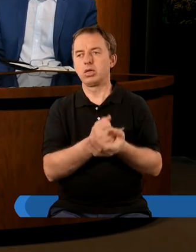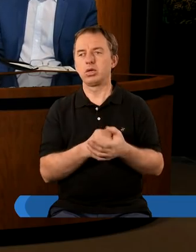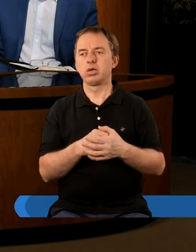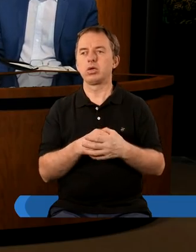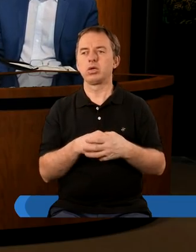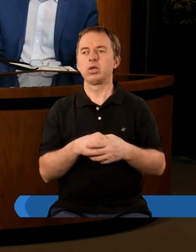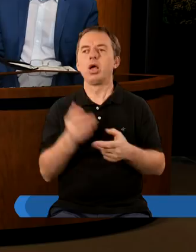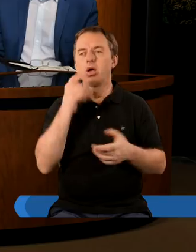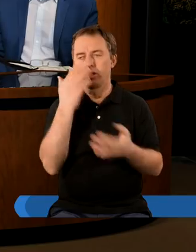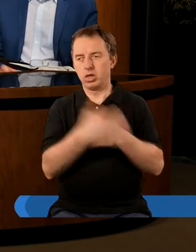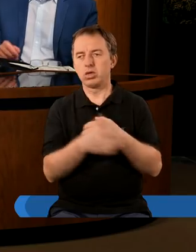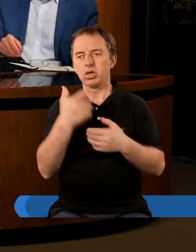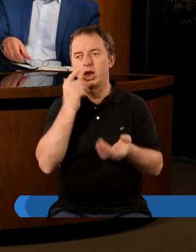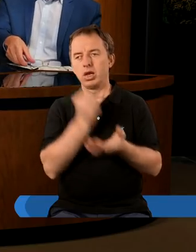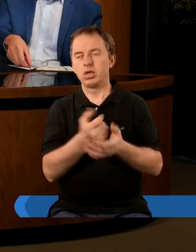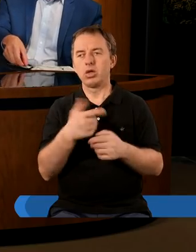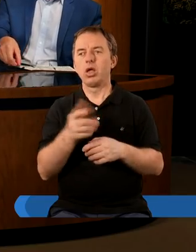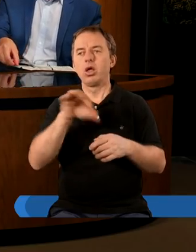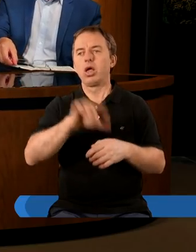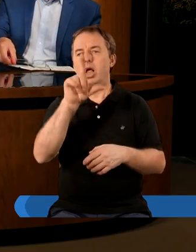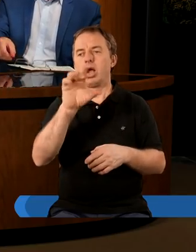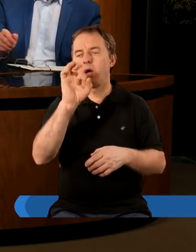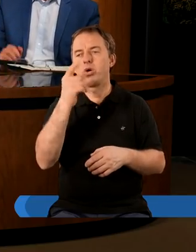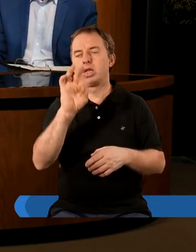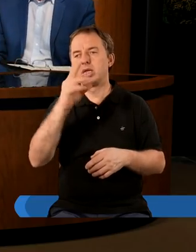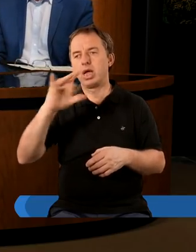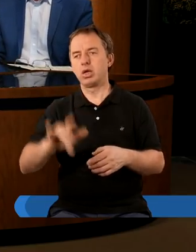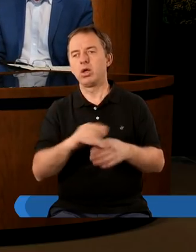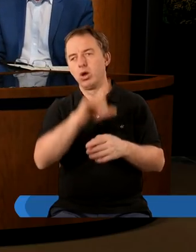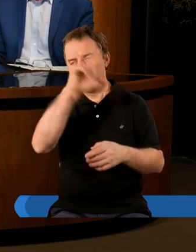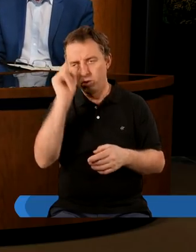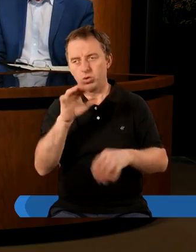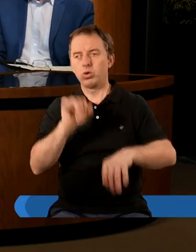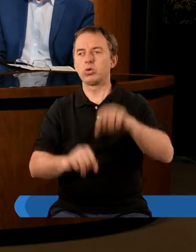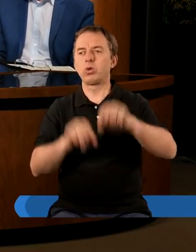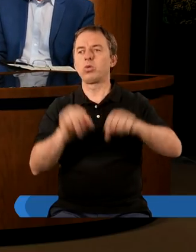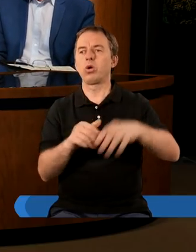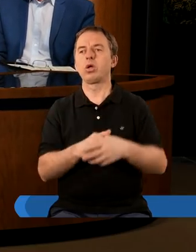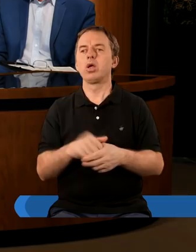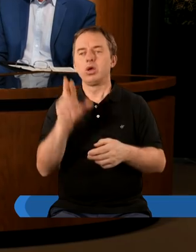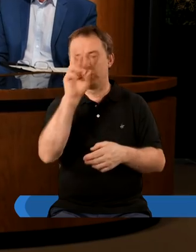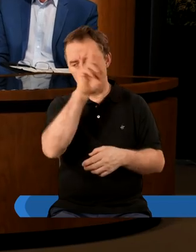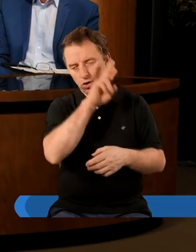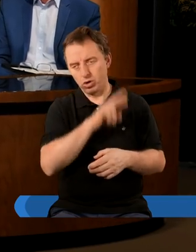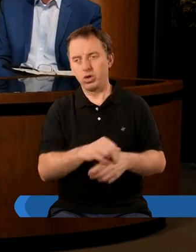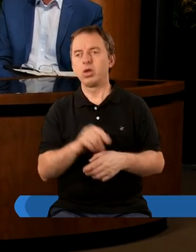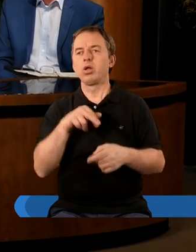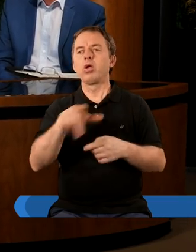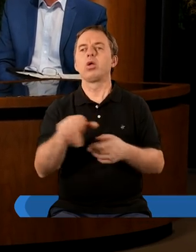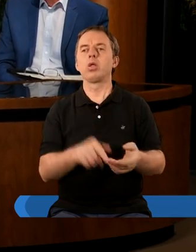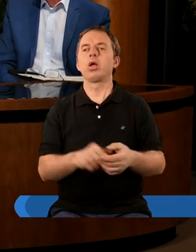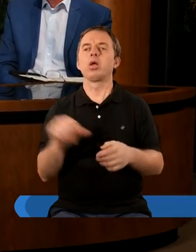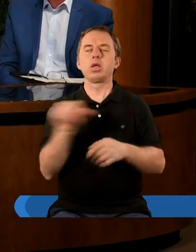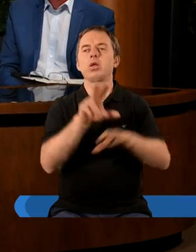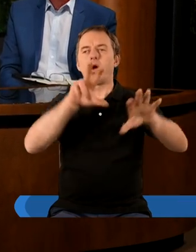ostatni list dotyczy kościoła w Laodycei czyli ludu sądu tak rzeczywiście doszliśmy do tego